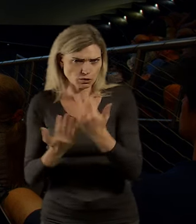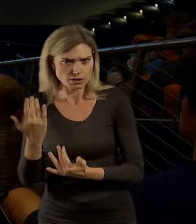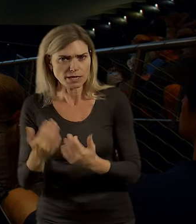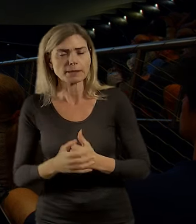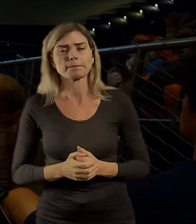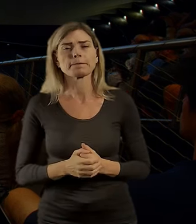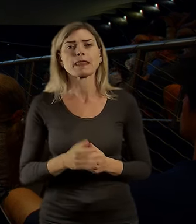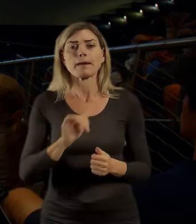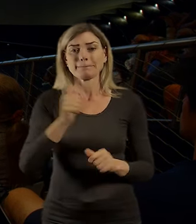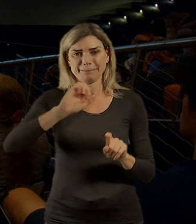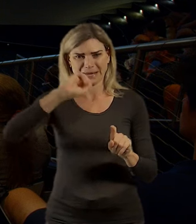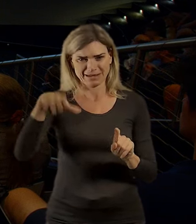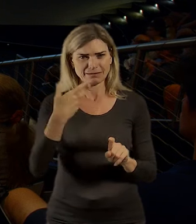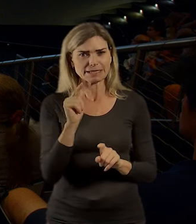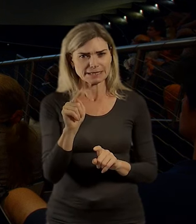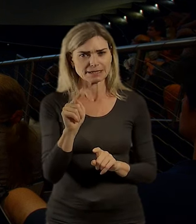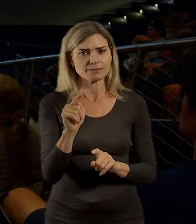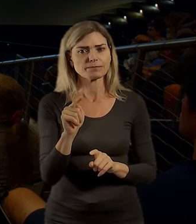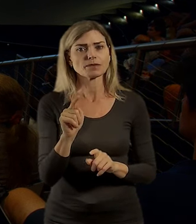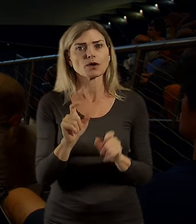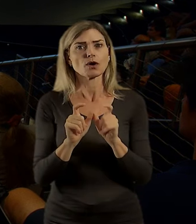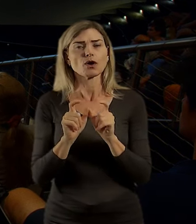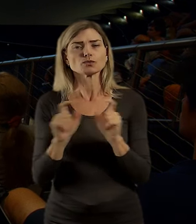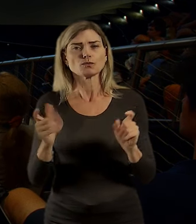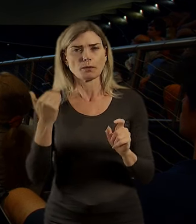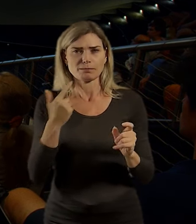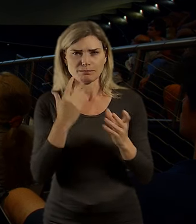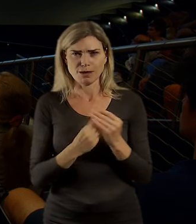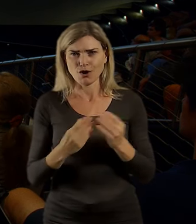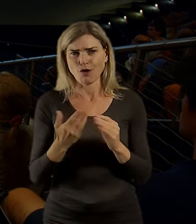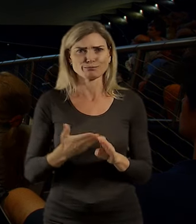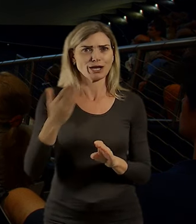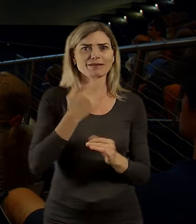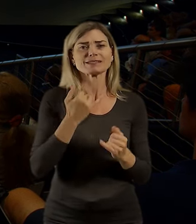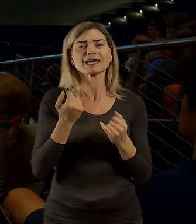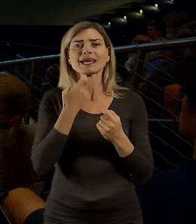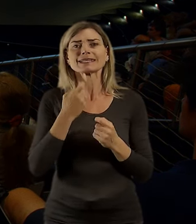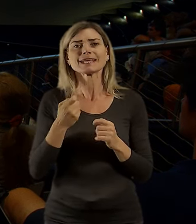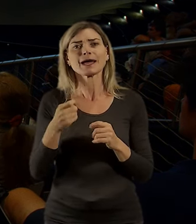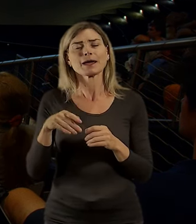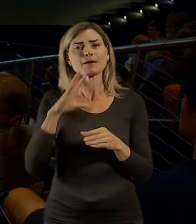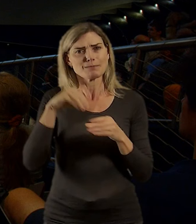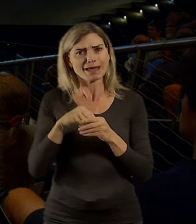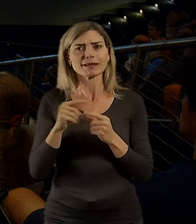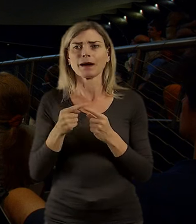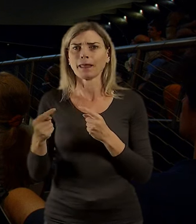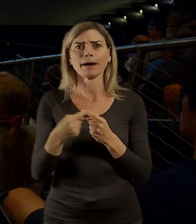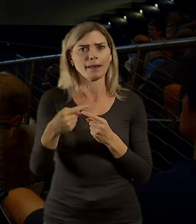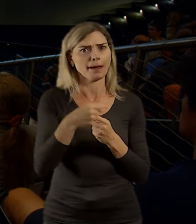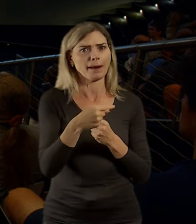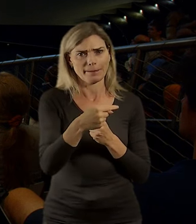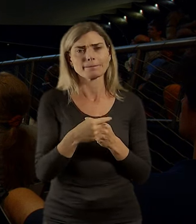Tak, první slajd, vám ukážu, tak vzhledem k tomu, že jsme se bavili tady o 15-minutovém městu, tak je dobré ukázat, jaká je